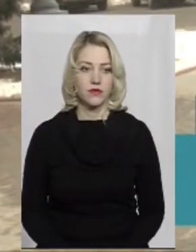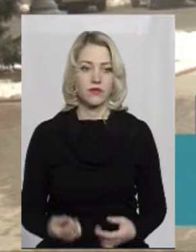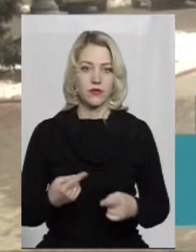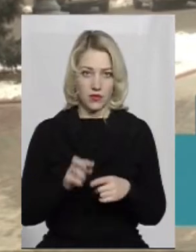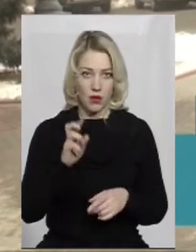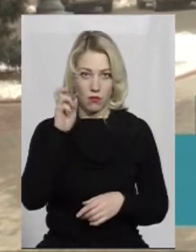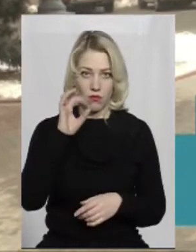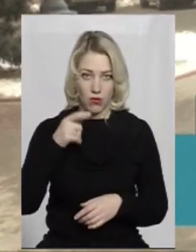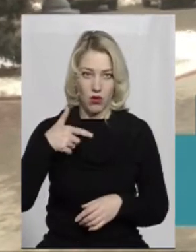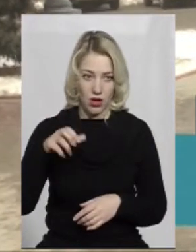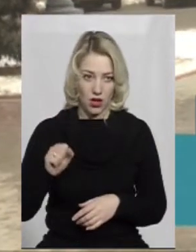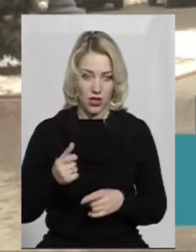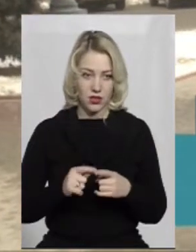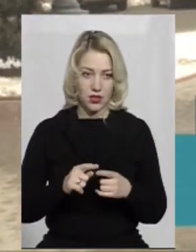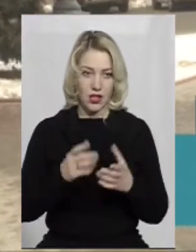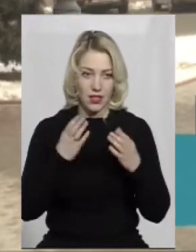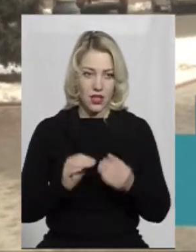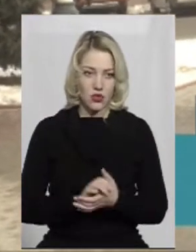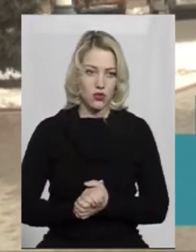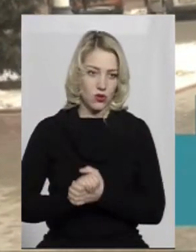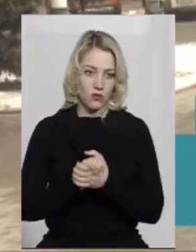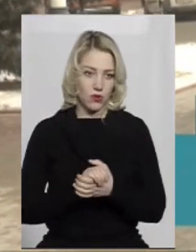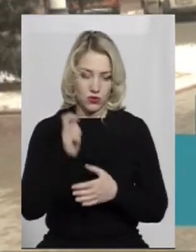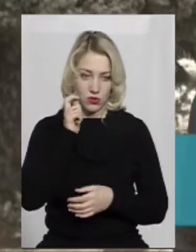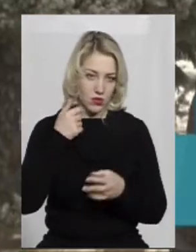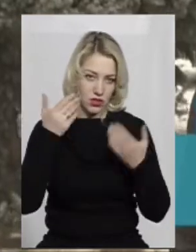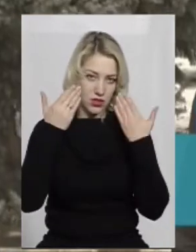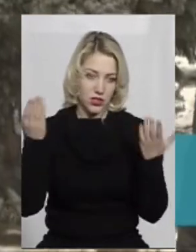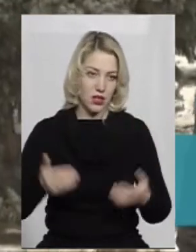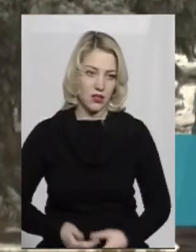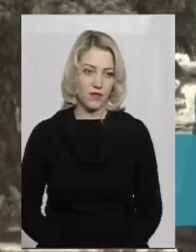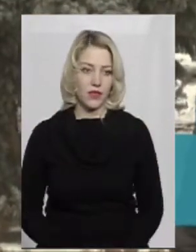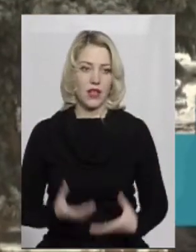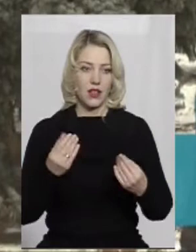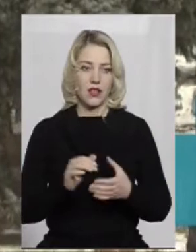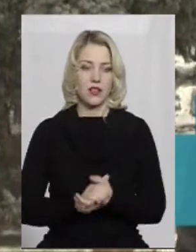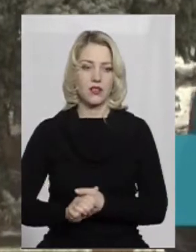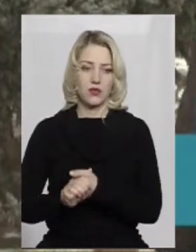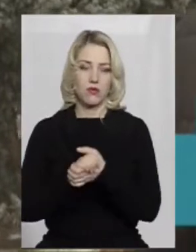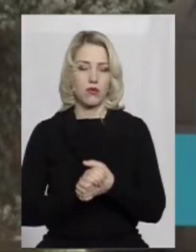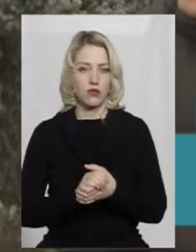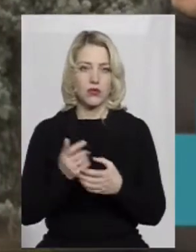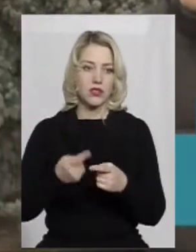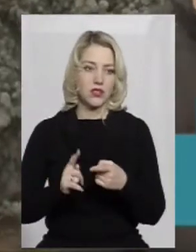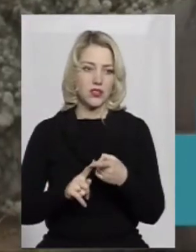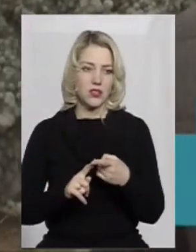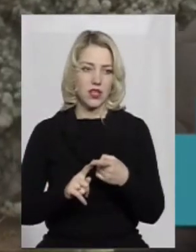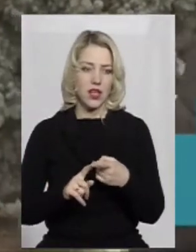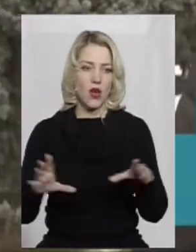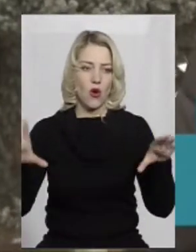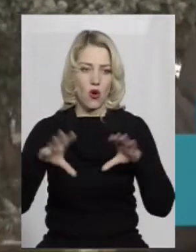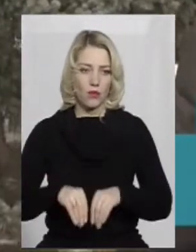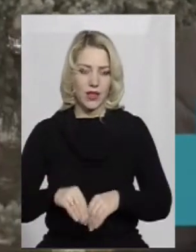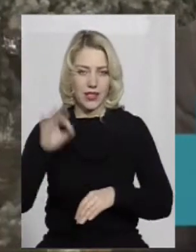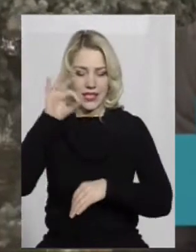Бога? День Соборності України? Ну, не знаю. День Соборності – це об'єднання